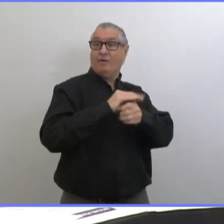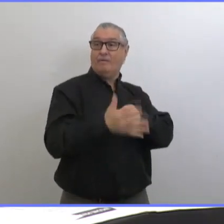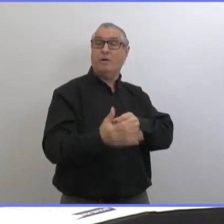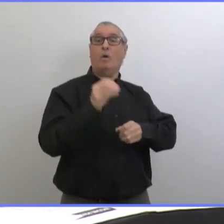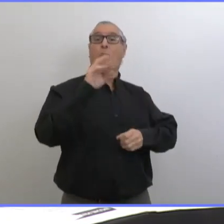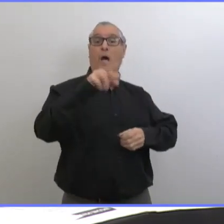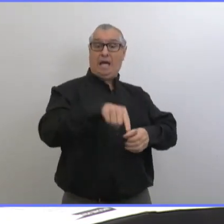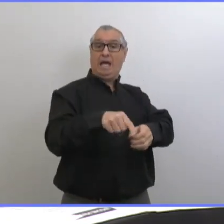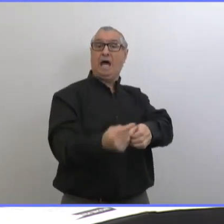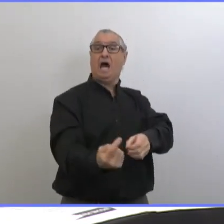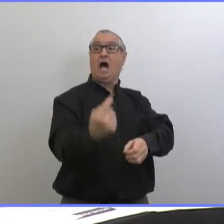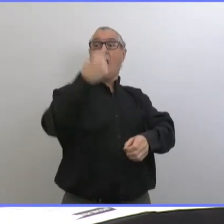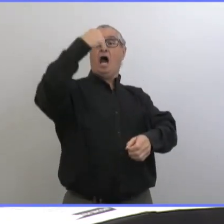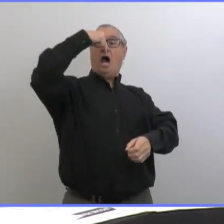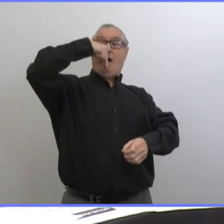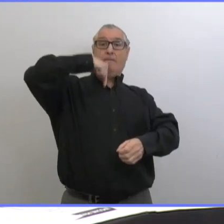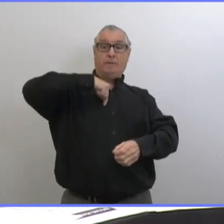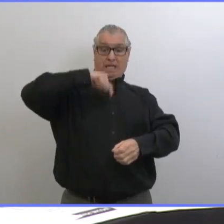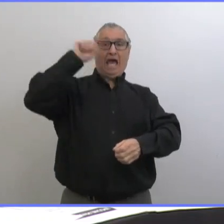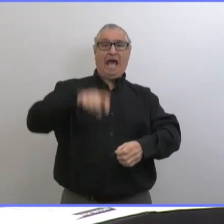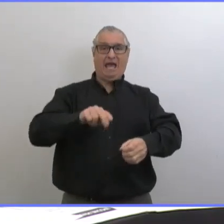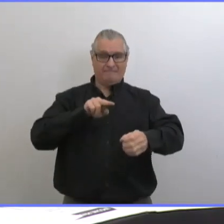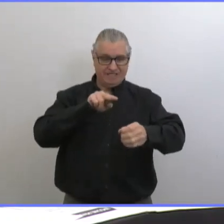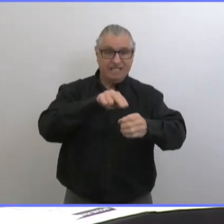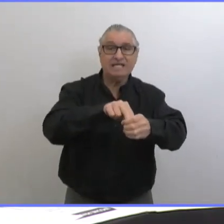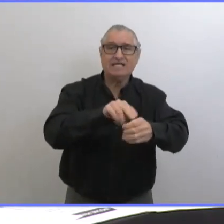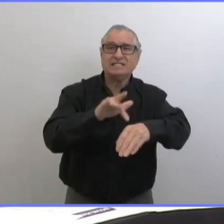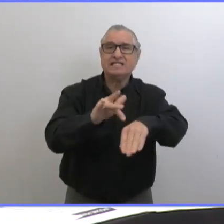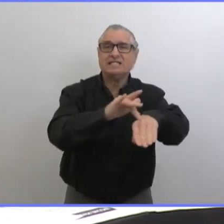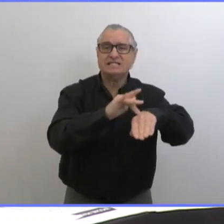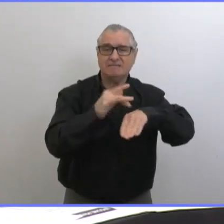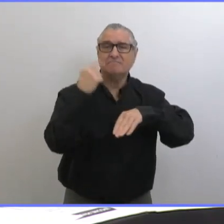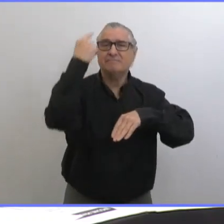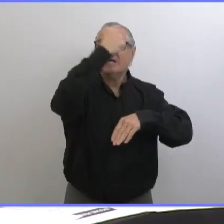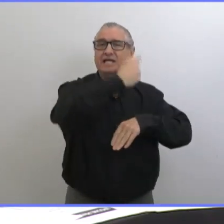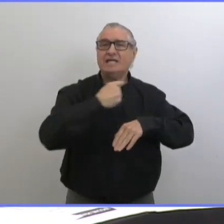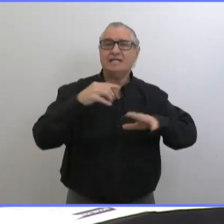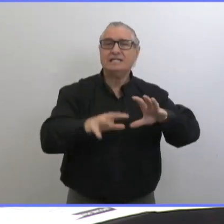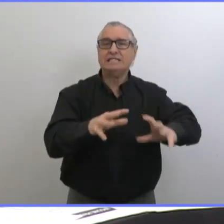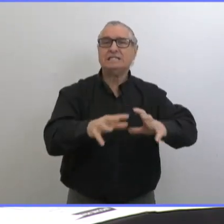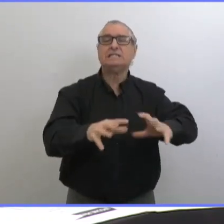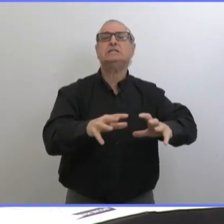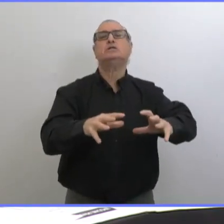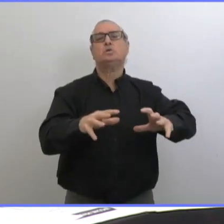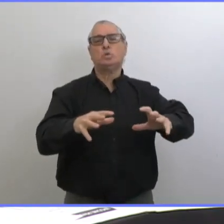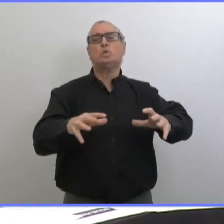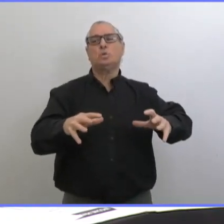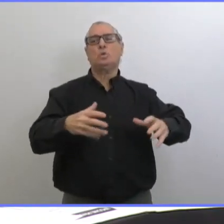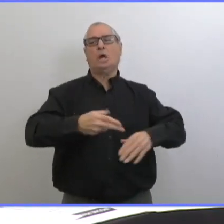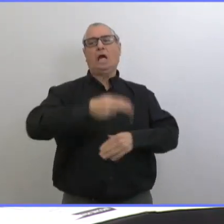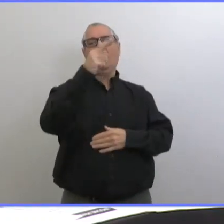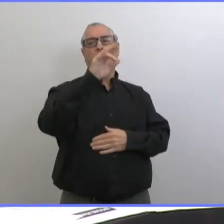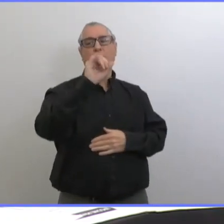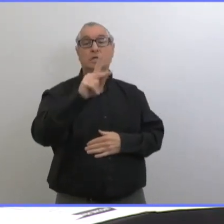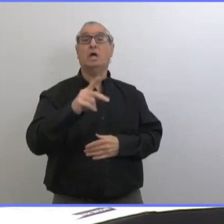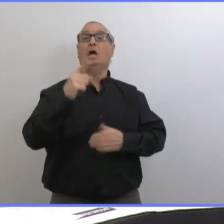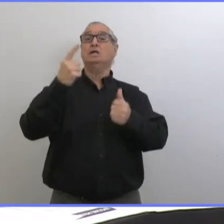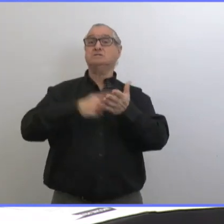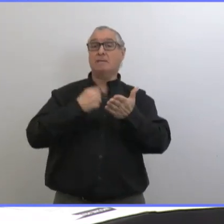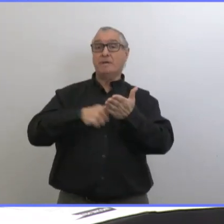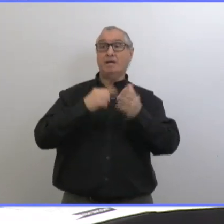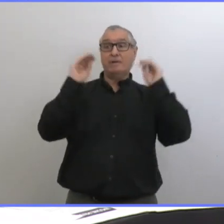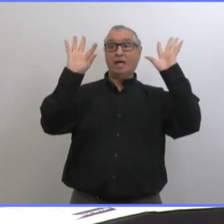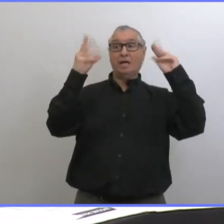sont en contact par exemple ils doivent intuber quelqu'un qui est atteint de la COVID-19 ils fournissent aussi des soins dans les foyers de soins personnels